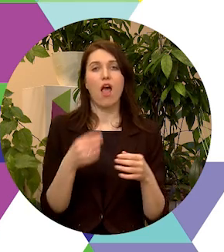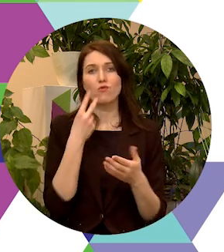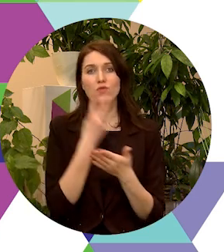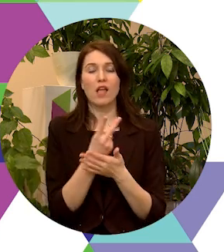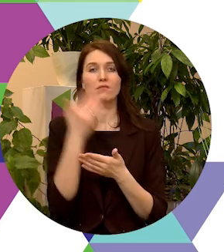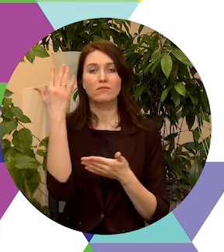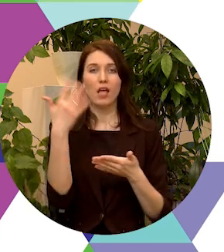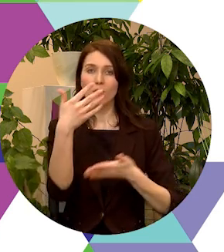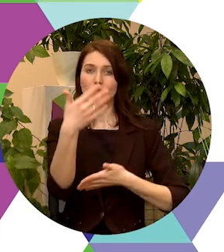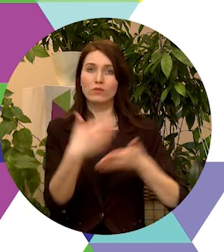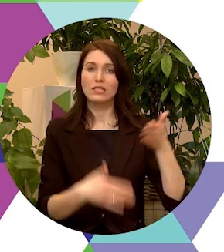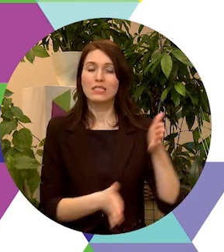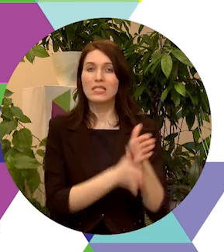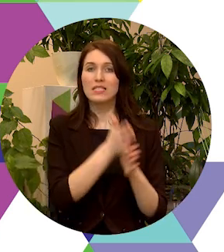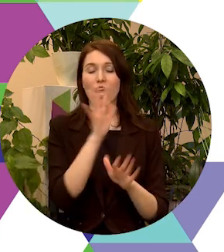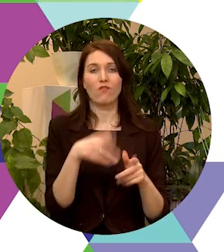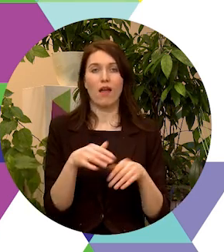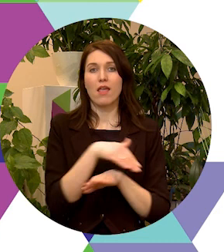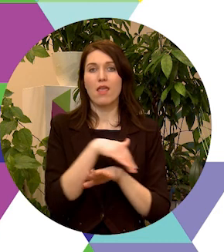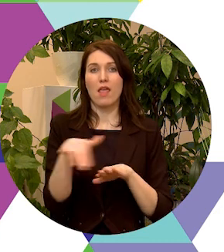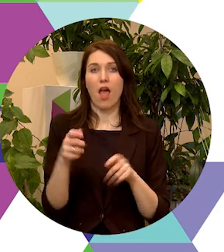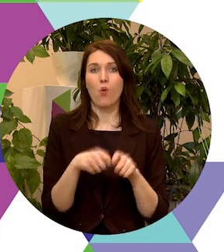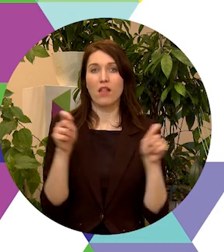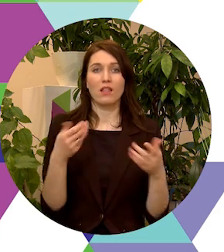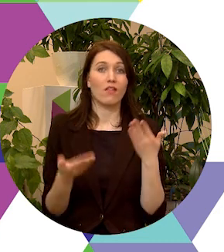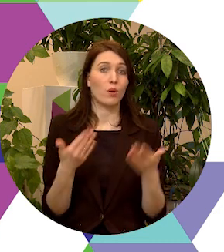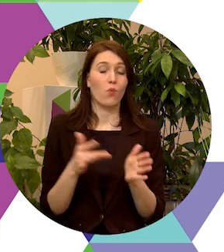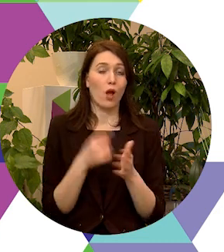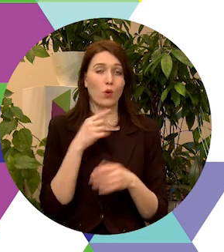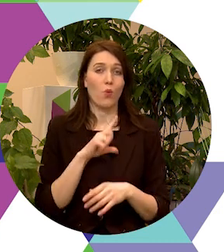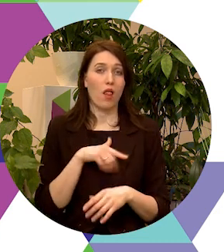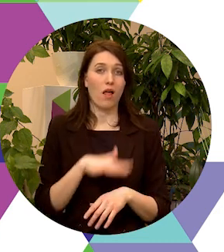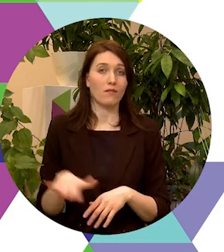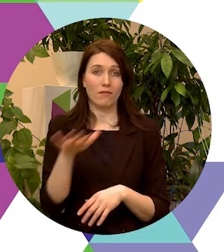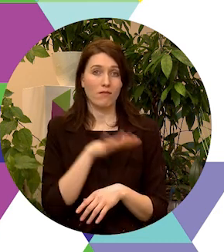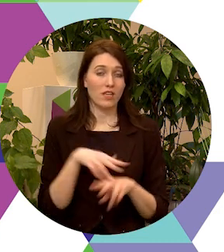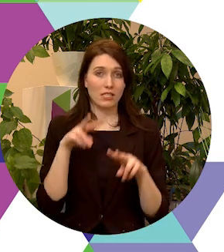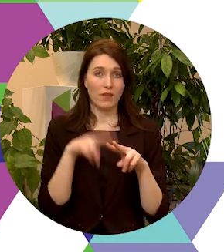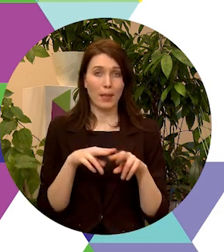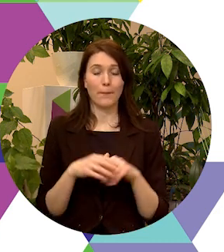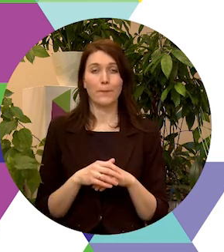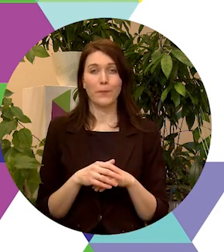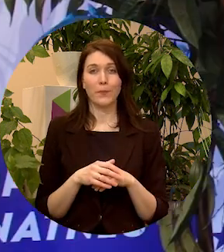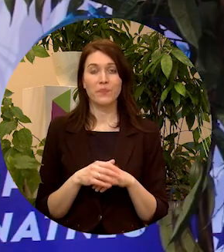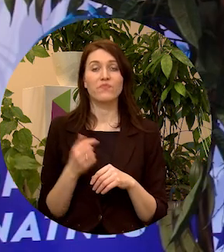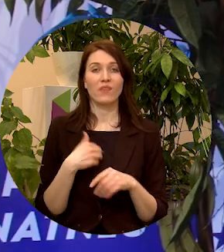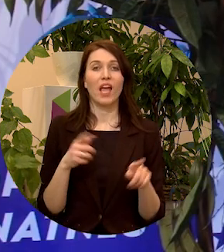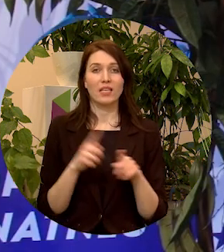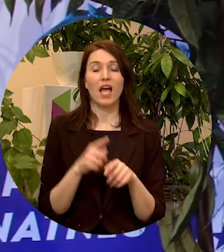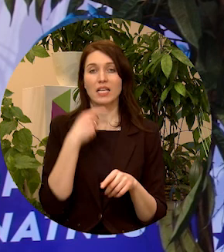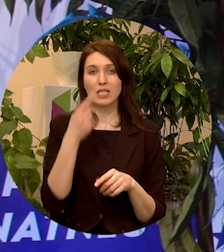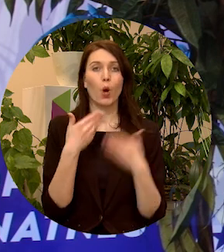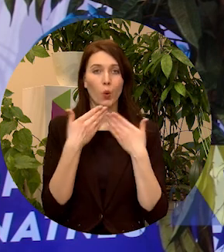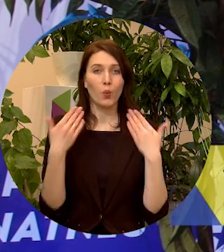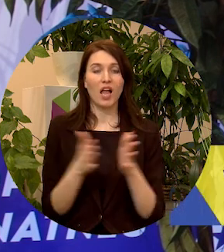sienu vai ielu atklāt, kādā varbūt no Latvijas vietām. Un es, jā, es arī noteikti saku